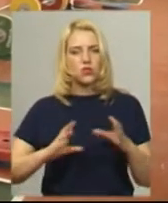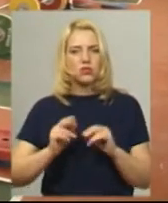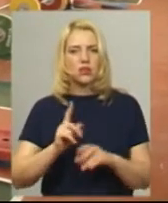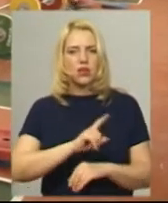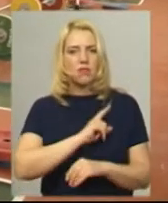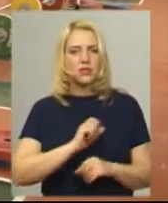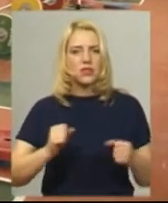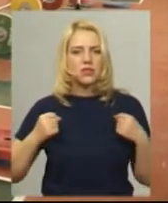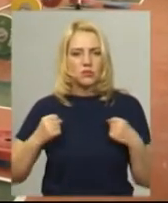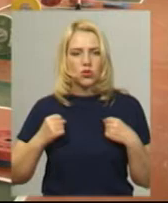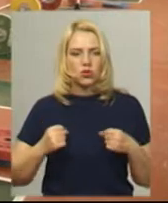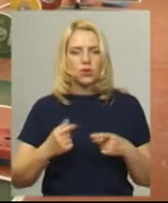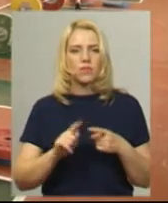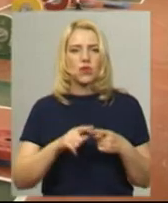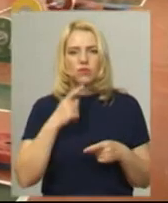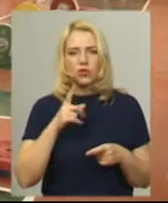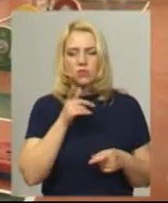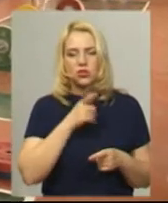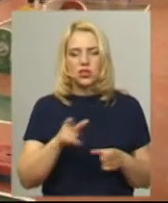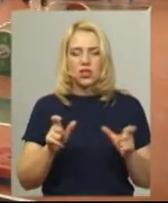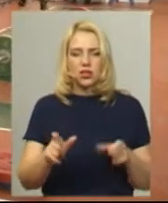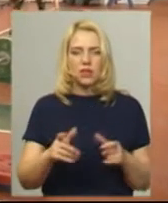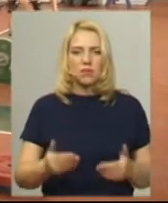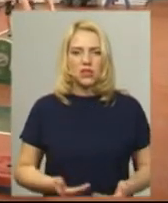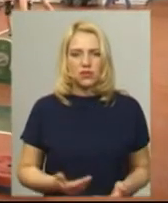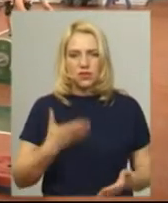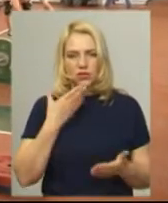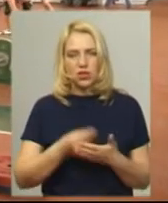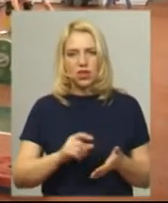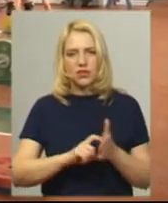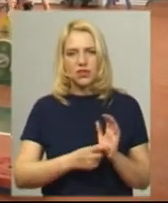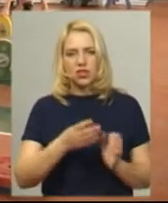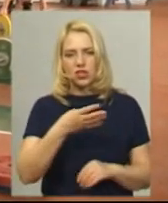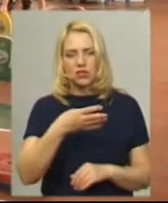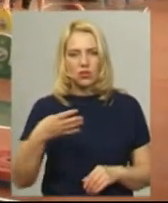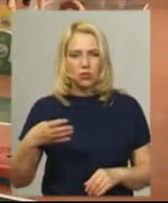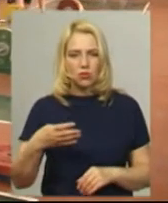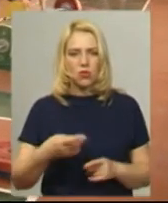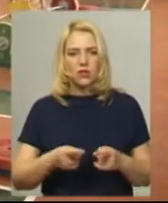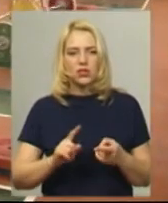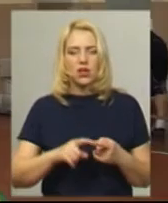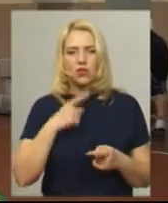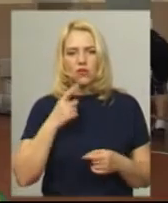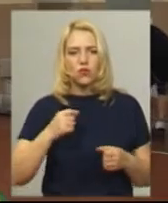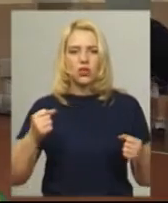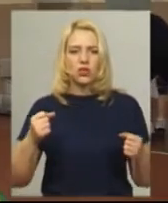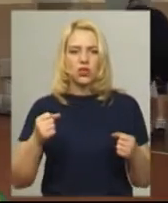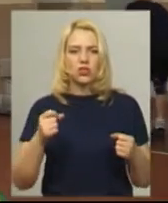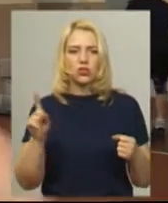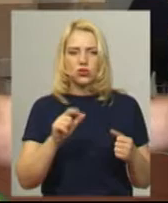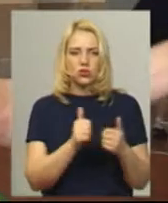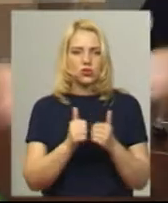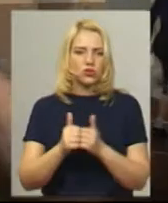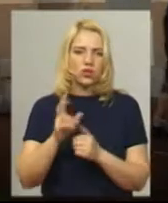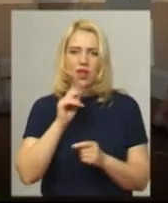майстер спорту Павло Закашевський. Під час карантину він мешкав і тренувався в своїй квартирі на четвертому поверсі дев'ятиповерхівки. Каже, сусіди на шум не скаржилися.